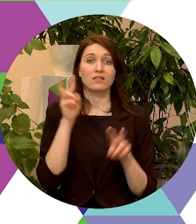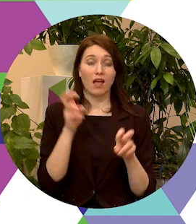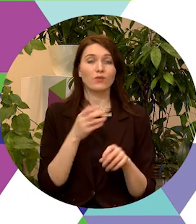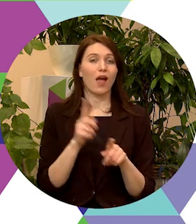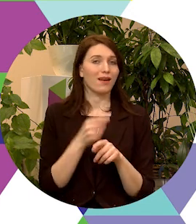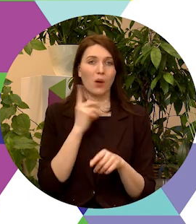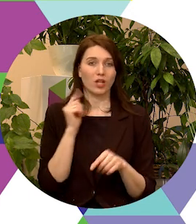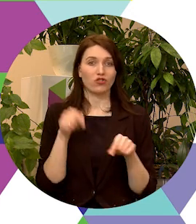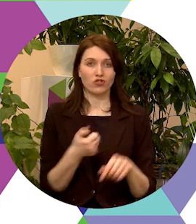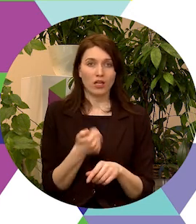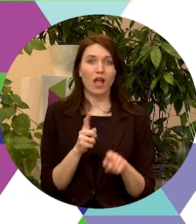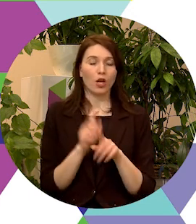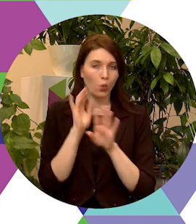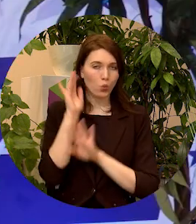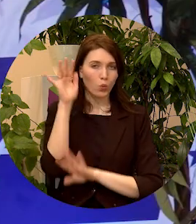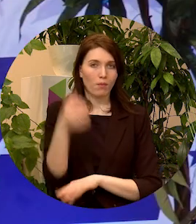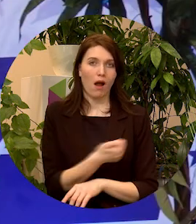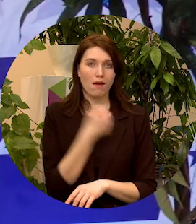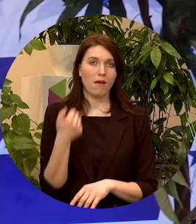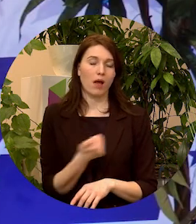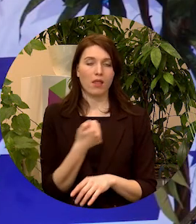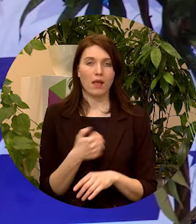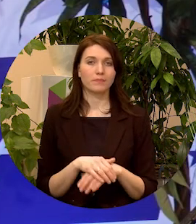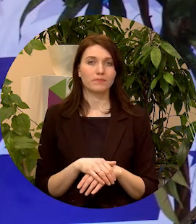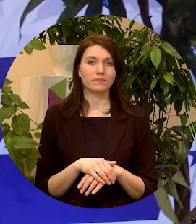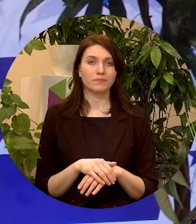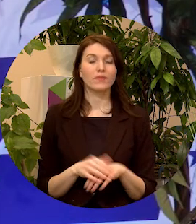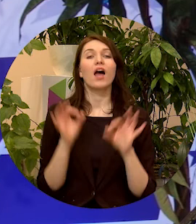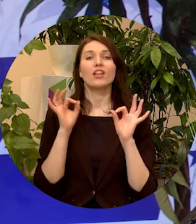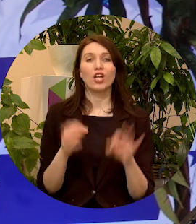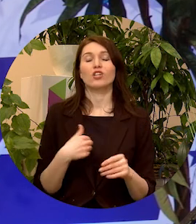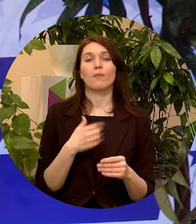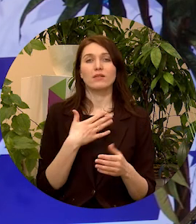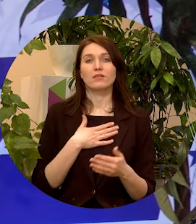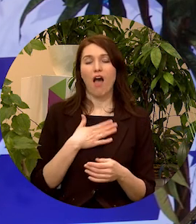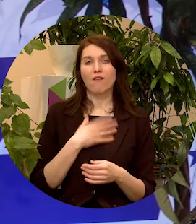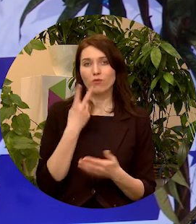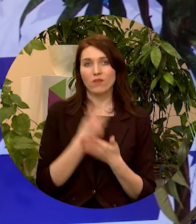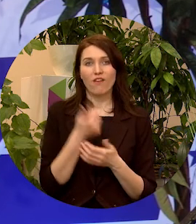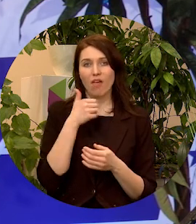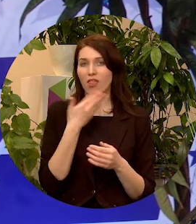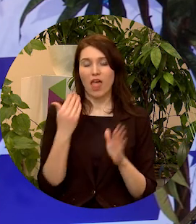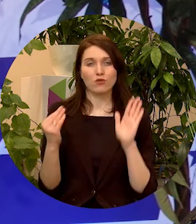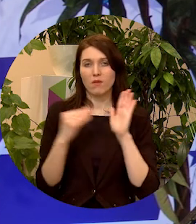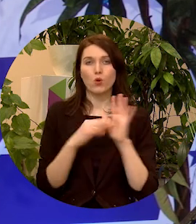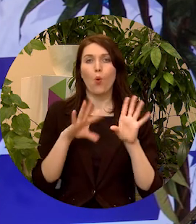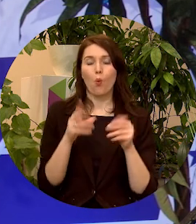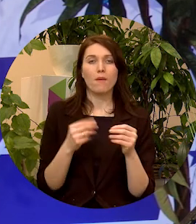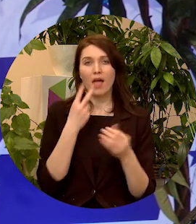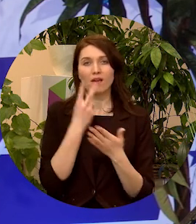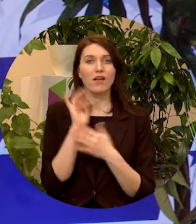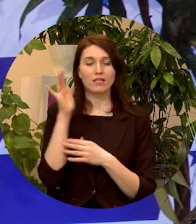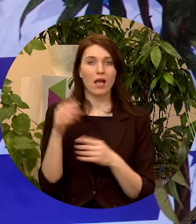no Eiropas jaunatnes gada, bet arī no turpmākajiem gadiem? Jā, vildu, patiešām es savu vīziju vēl neesmu pievienojusi kopēji vīzijas kartē, lai